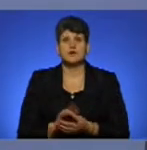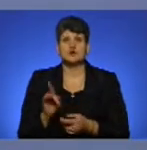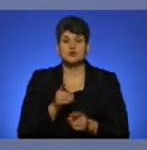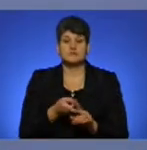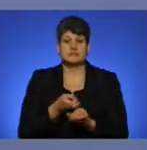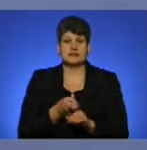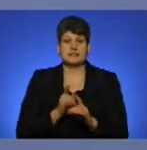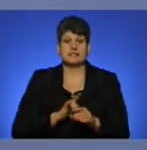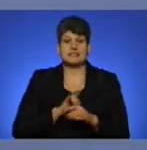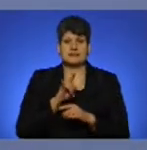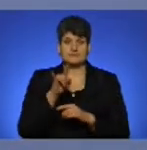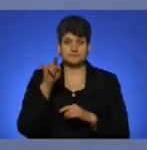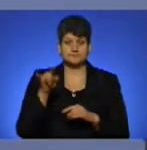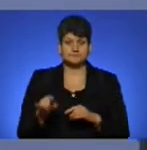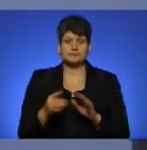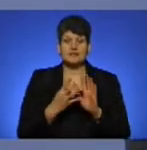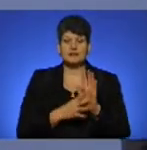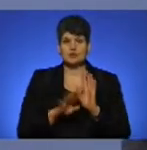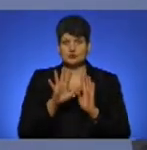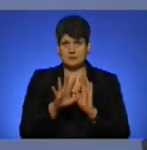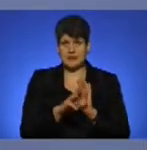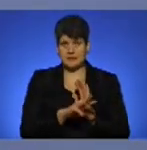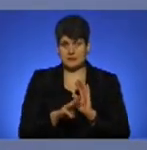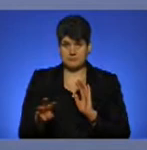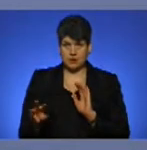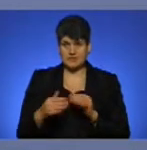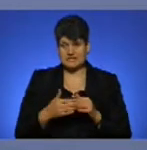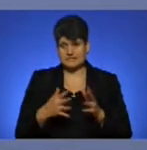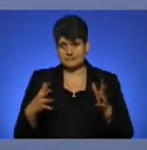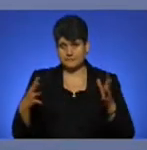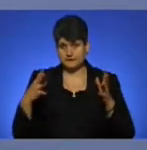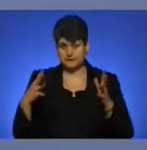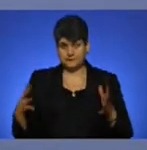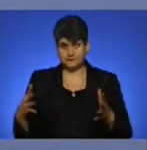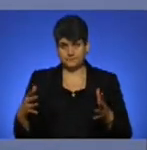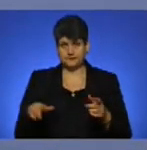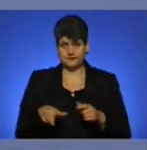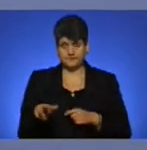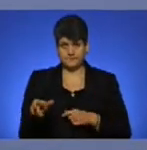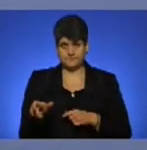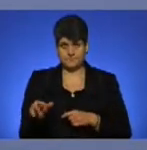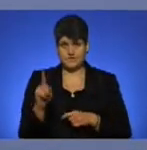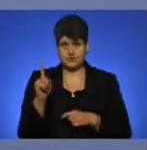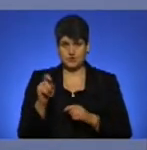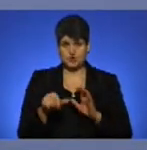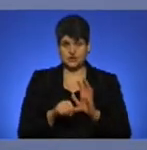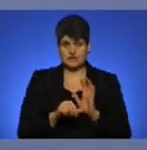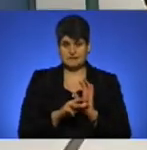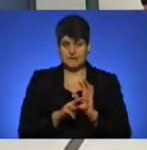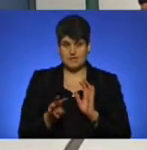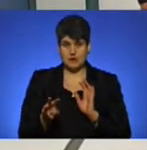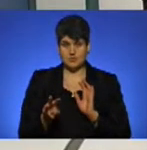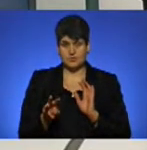злітно-посадкової смуги. 95 мільйонів – це нарощування існуючої полоси, 106 мільйонів